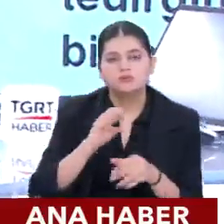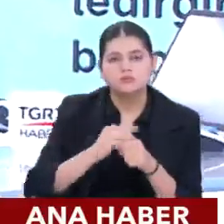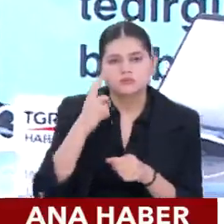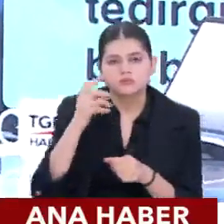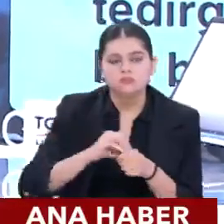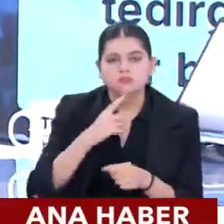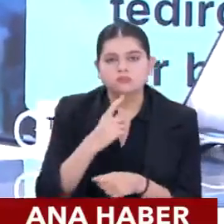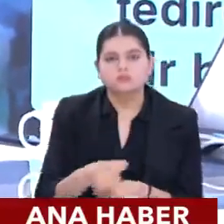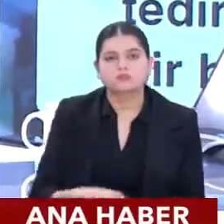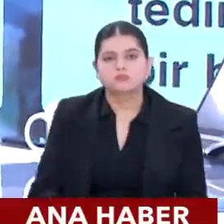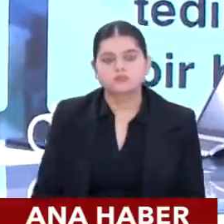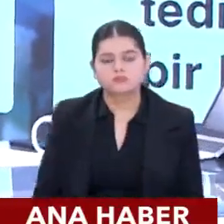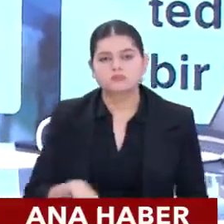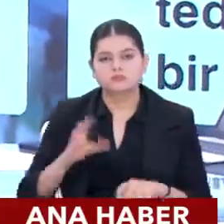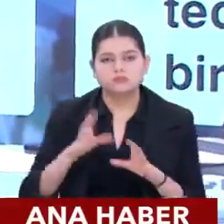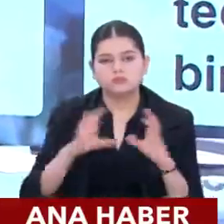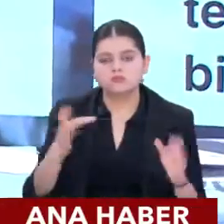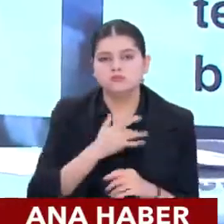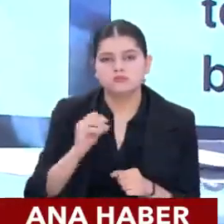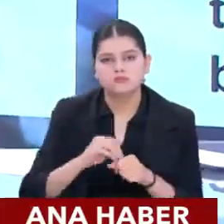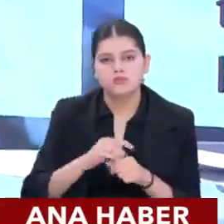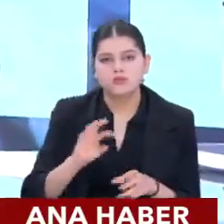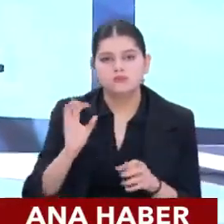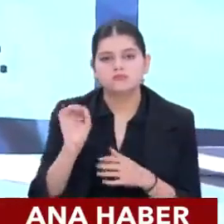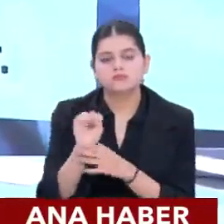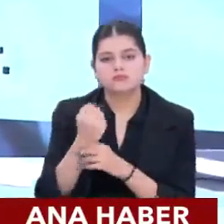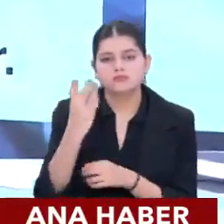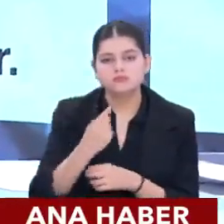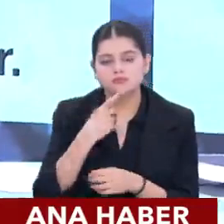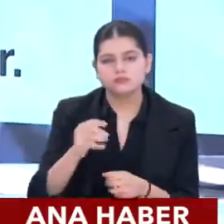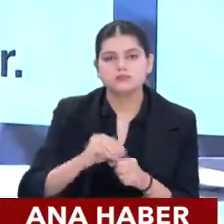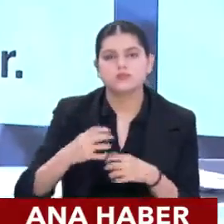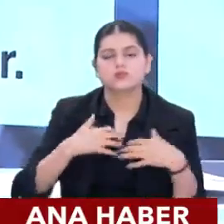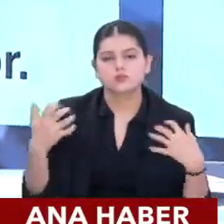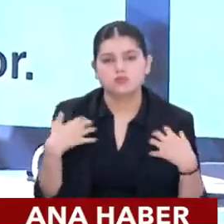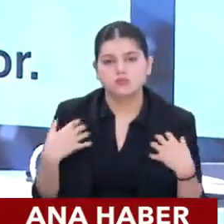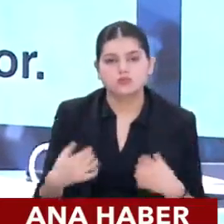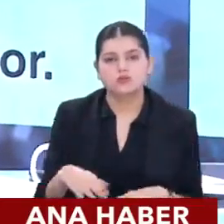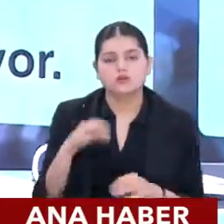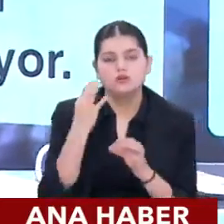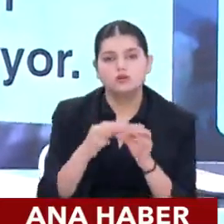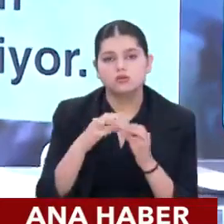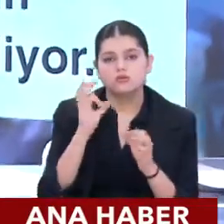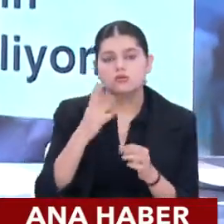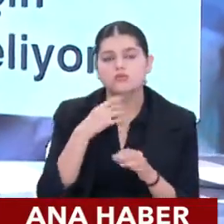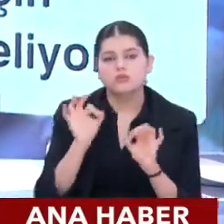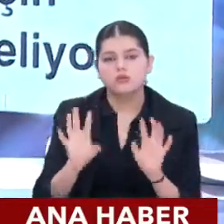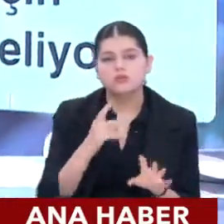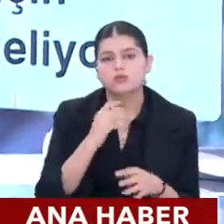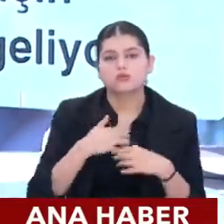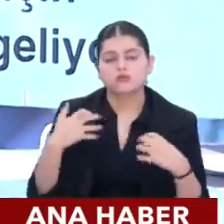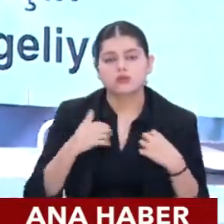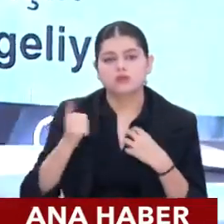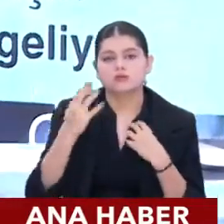afetinde. Çok büyük bir acıyla bunu tecrübe ettik maalesef. Güvenlik, ekonomiye önemlidir tabii ama